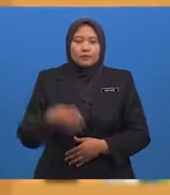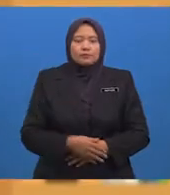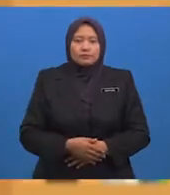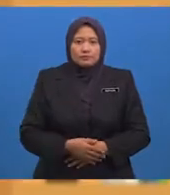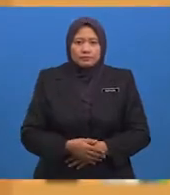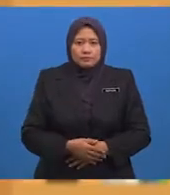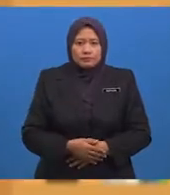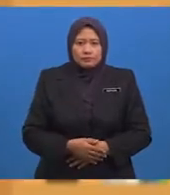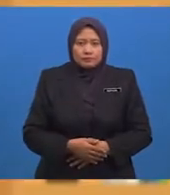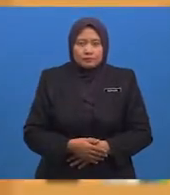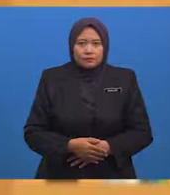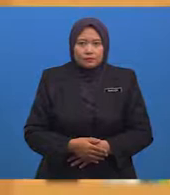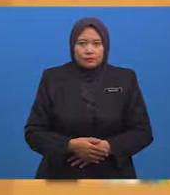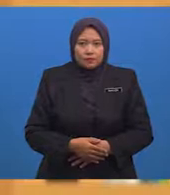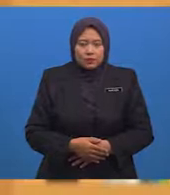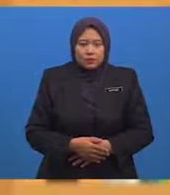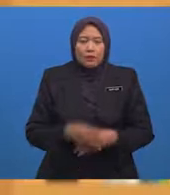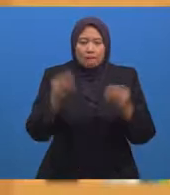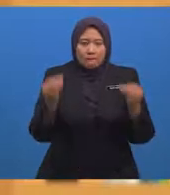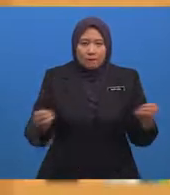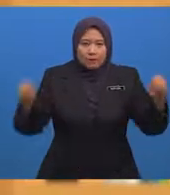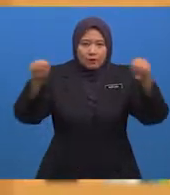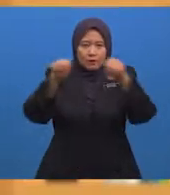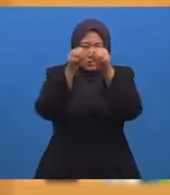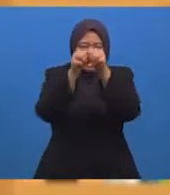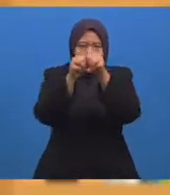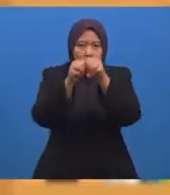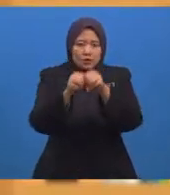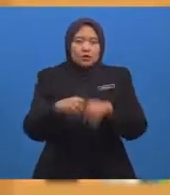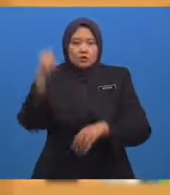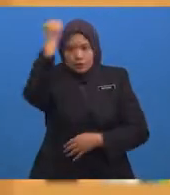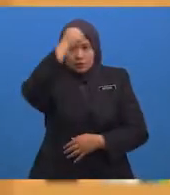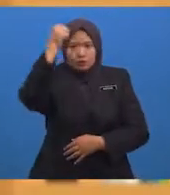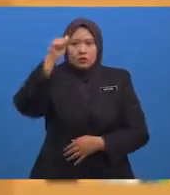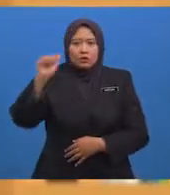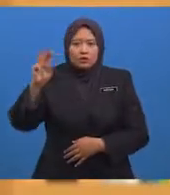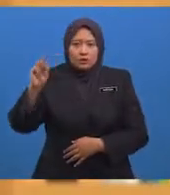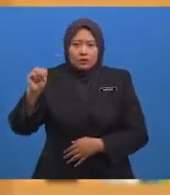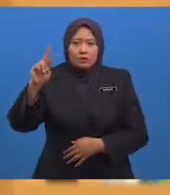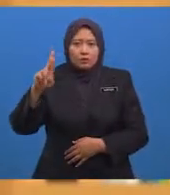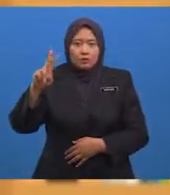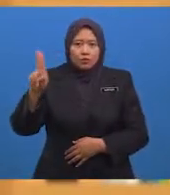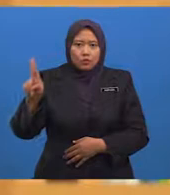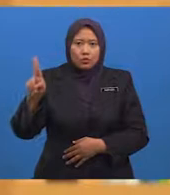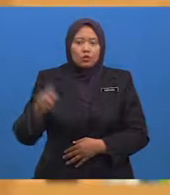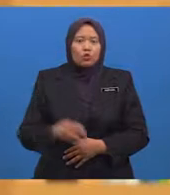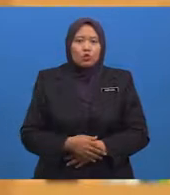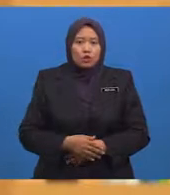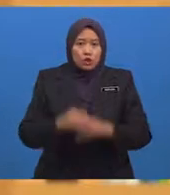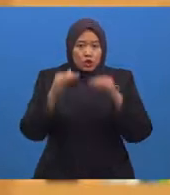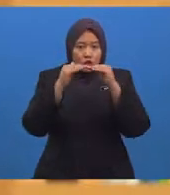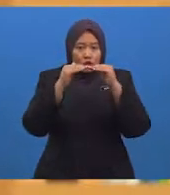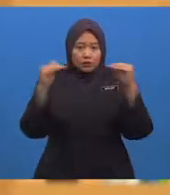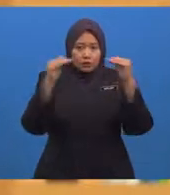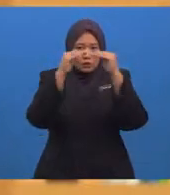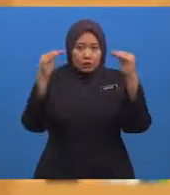Masjid Sayyidina Amru bin Al-As Yang dibinas Semasa Gabna Amru bin Al-As Iaitu pada